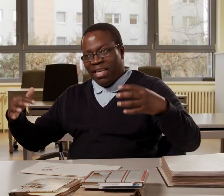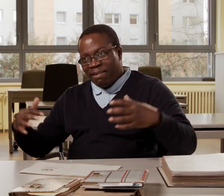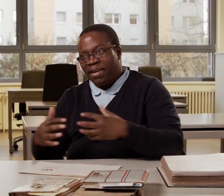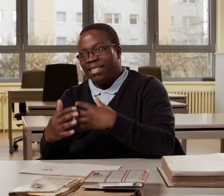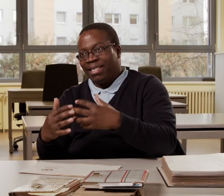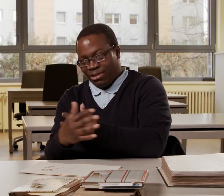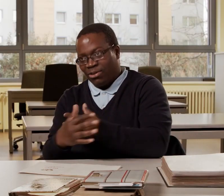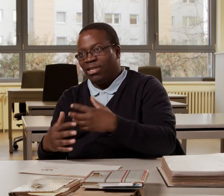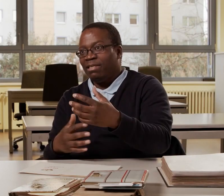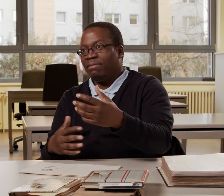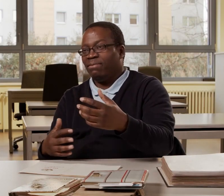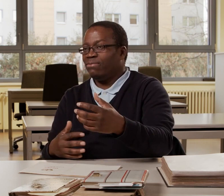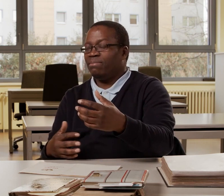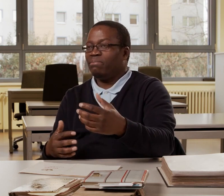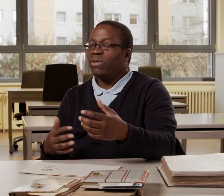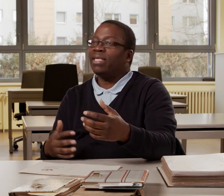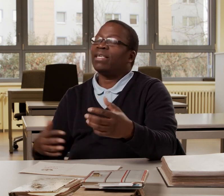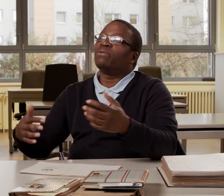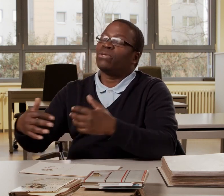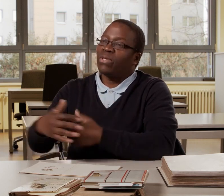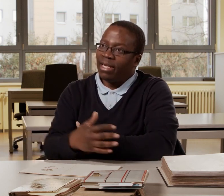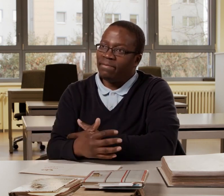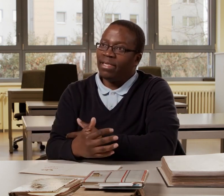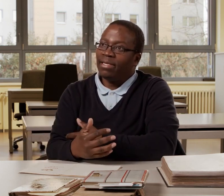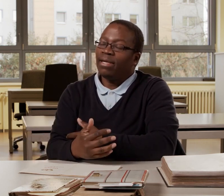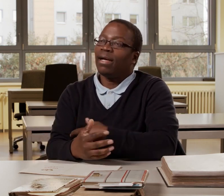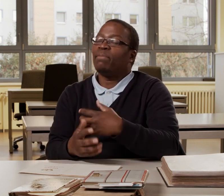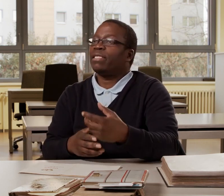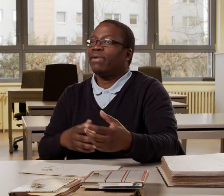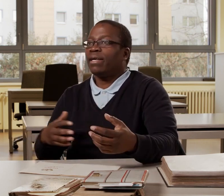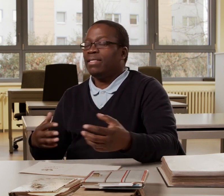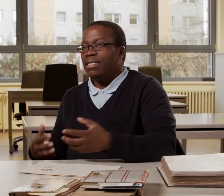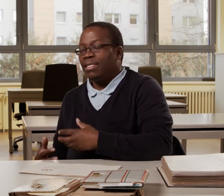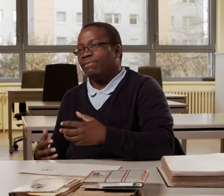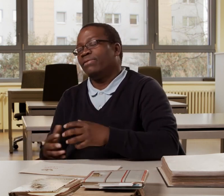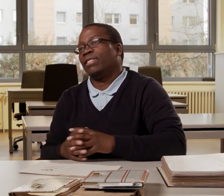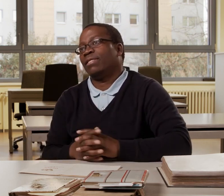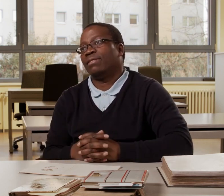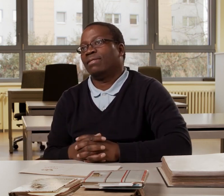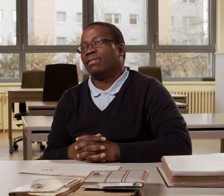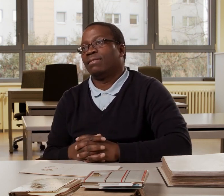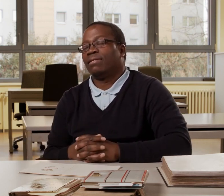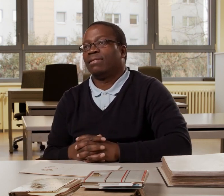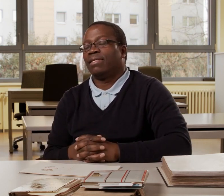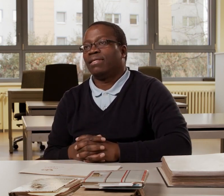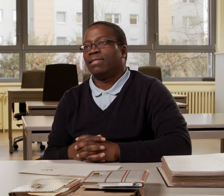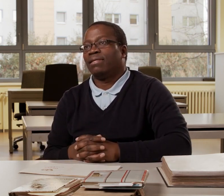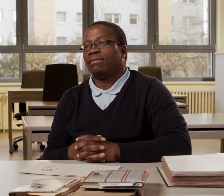wir fanden schon möglich, uns zu treffen, aber es war nicht gewünscht.